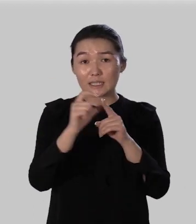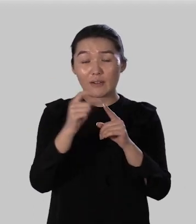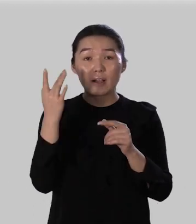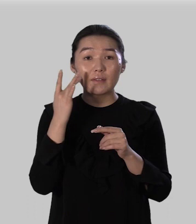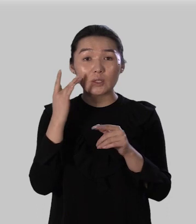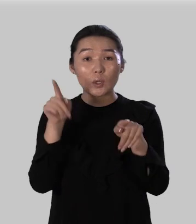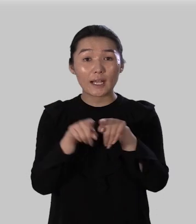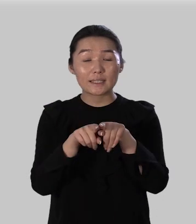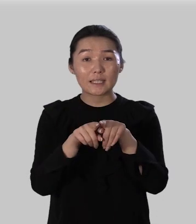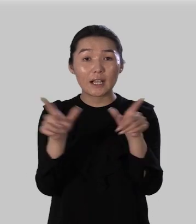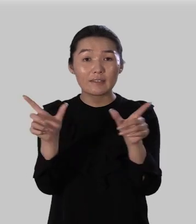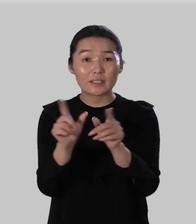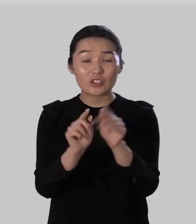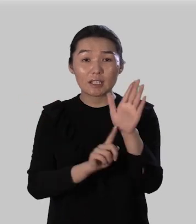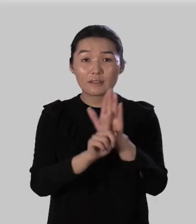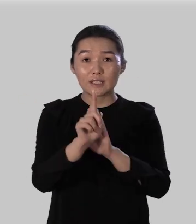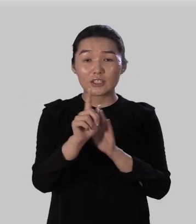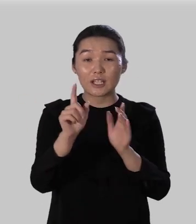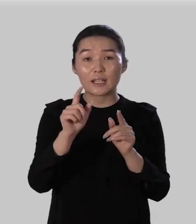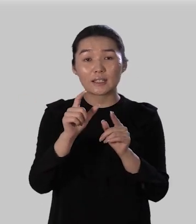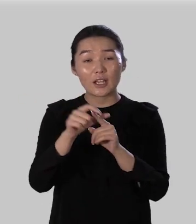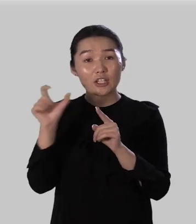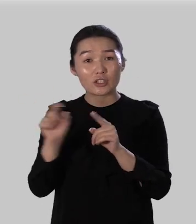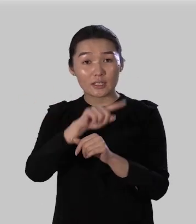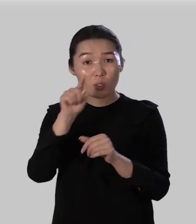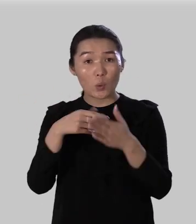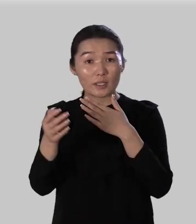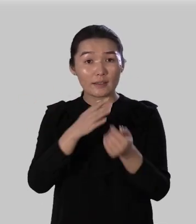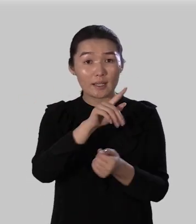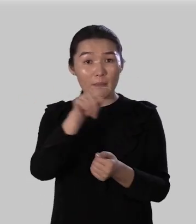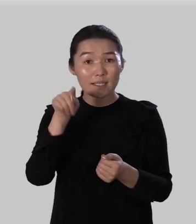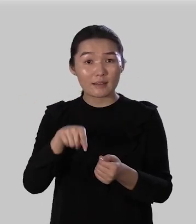одинаковые сочетания в начале являются частью корня или приставкой